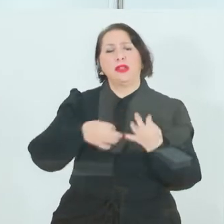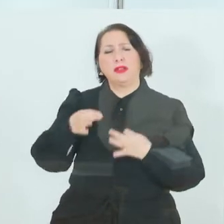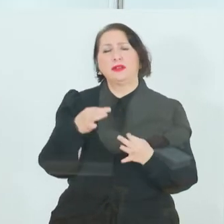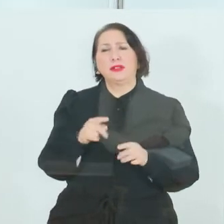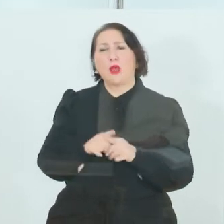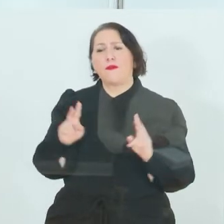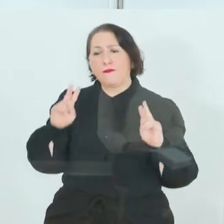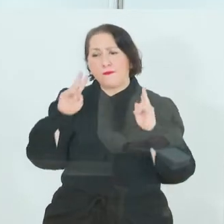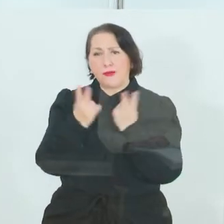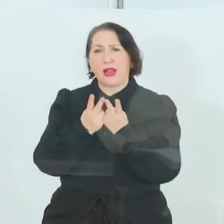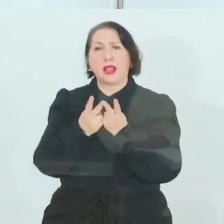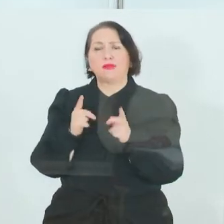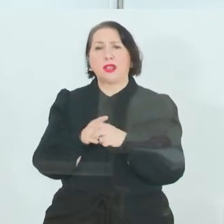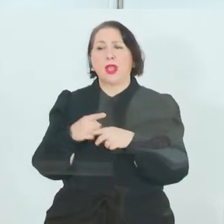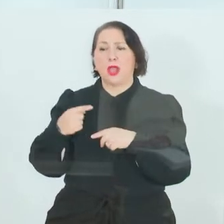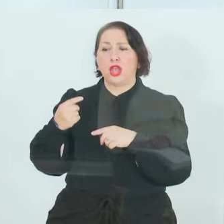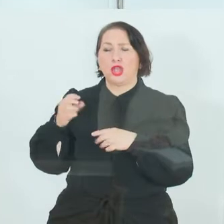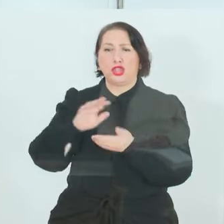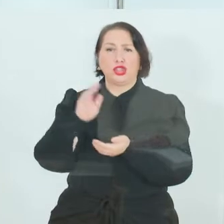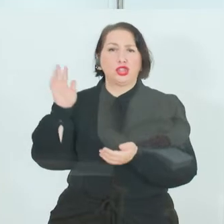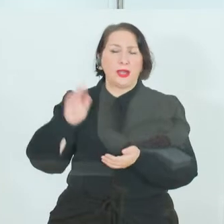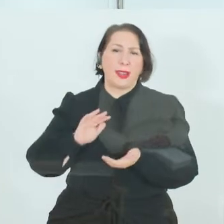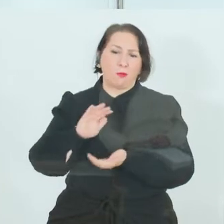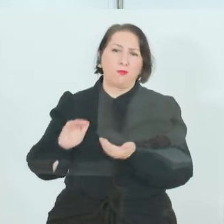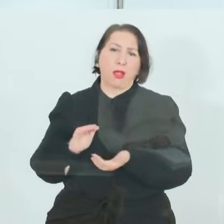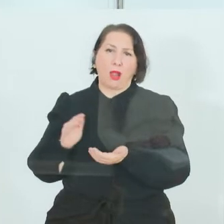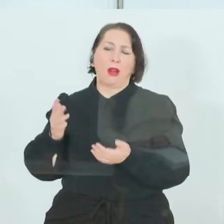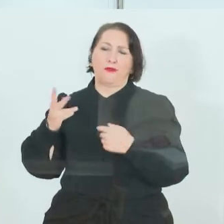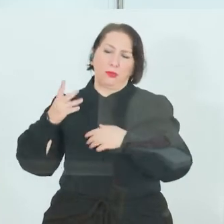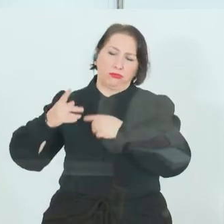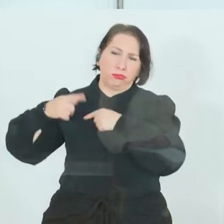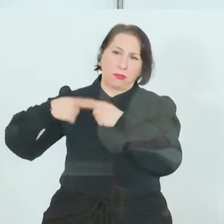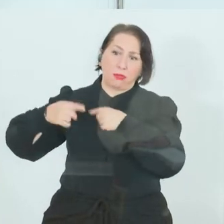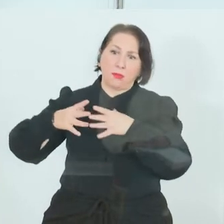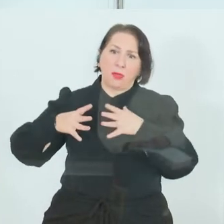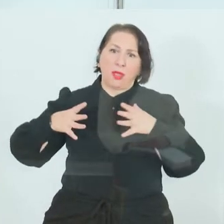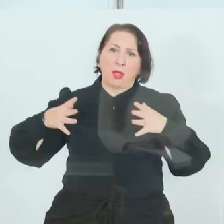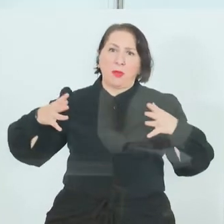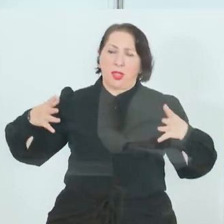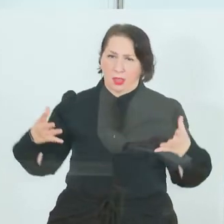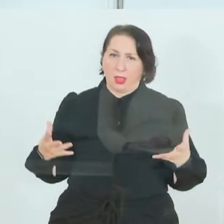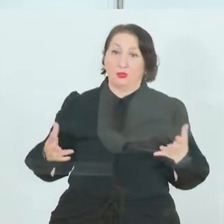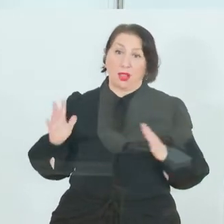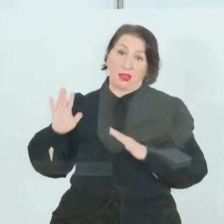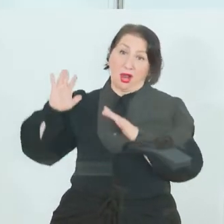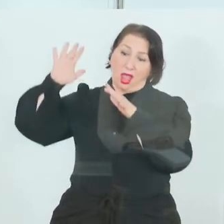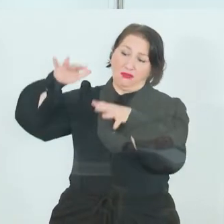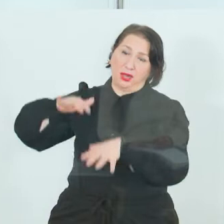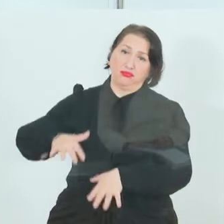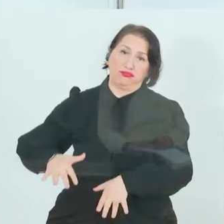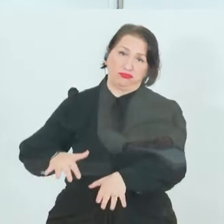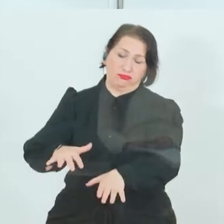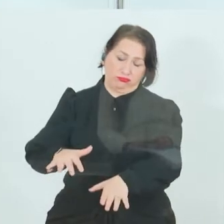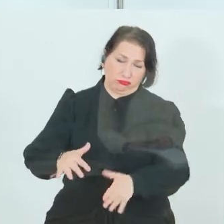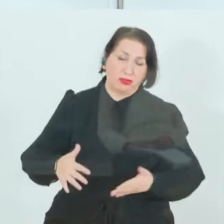mit einem rollenden Schneeball, der, wenn die Infektionen stark weiter steigen, bis zur Lawine wird. Und jetzt braucht